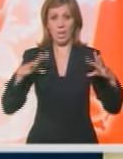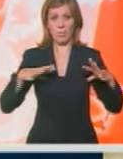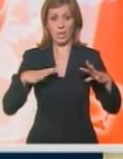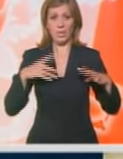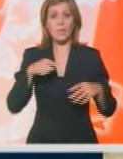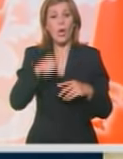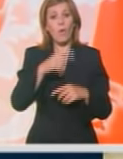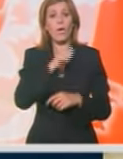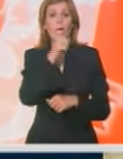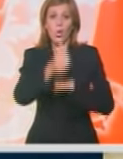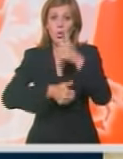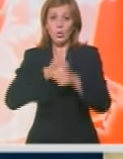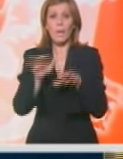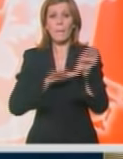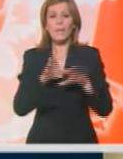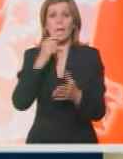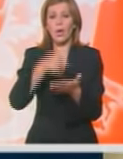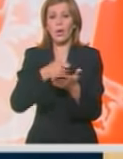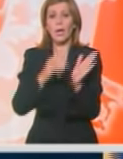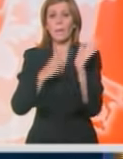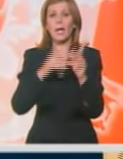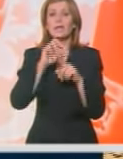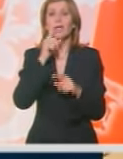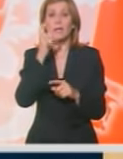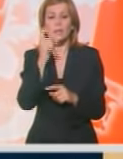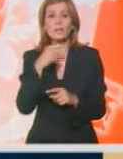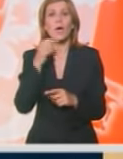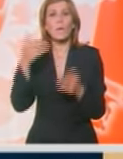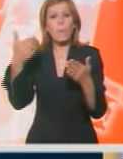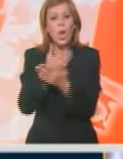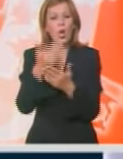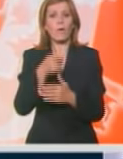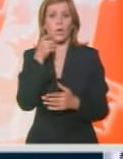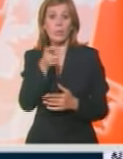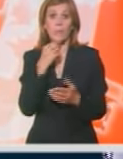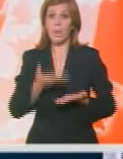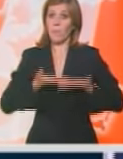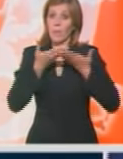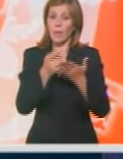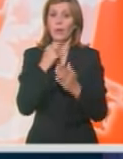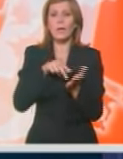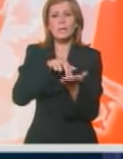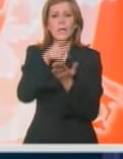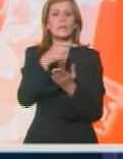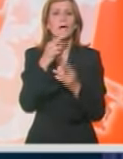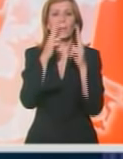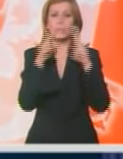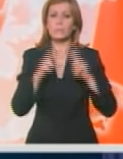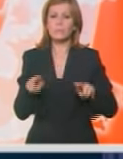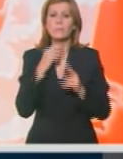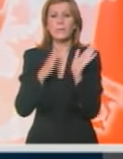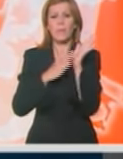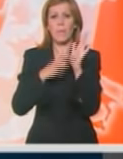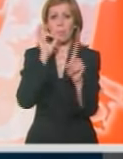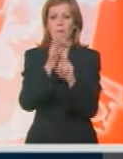još tokom ove godine, ministar ekonomije Mlađen Dinkić još jednom je ponovio da će sa tim predlogom izaći pred Međunarodni monetarni